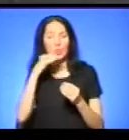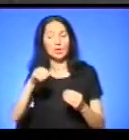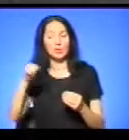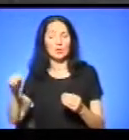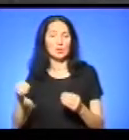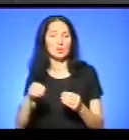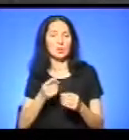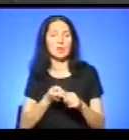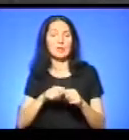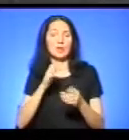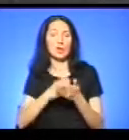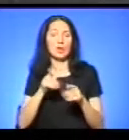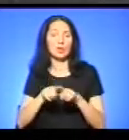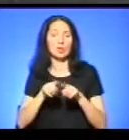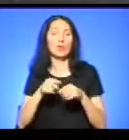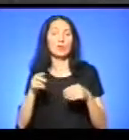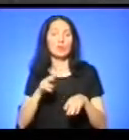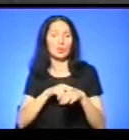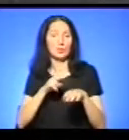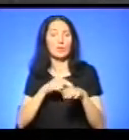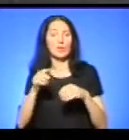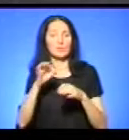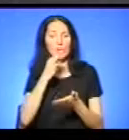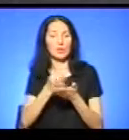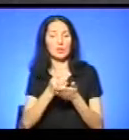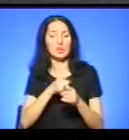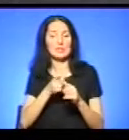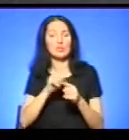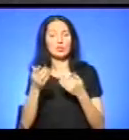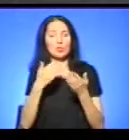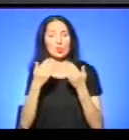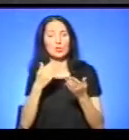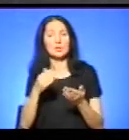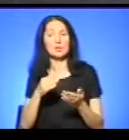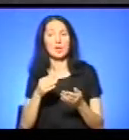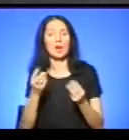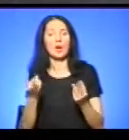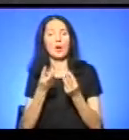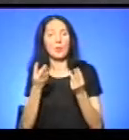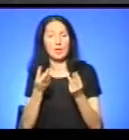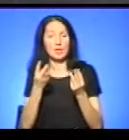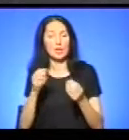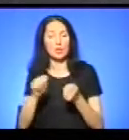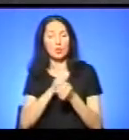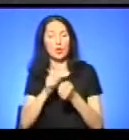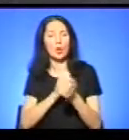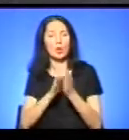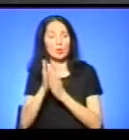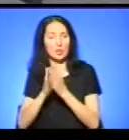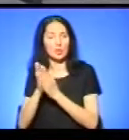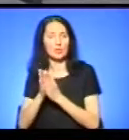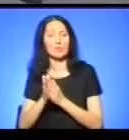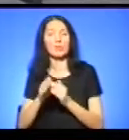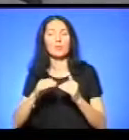Це, що стосується випалювання сухої рослинності. Дуже багато пожеж в цей період трапляється, бо тому що поля, як правило, чи городи